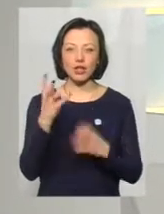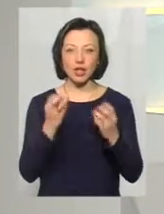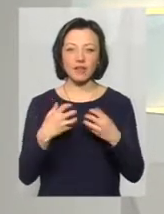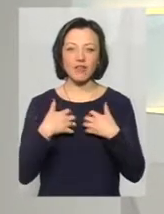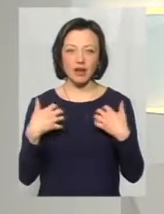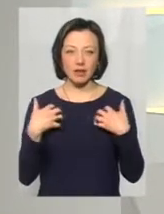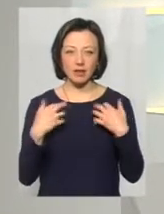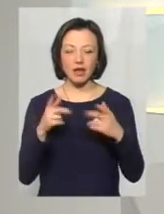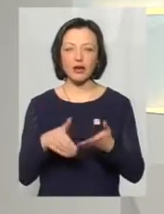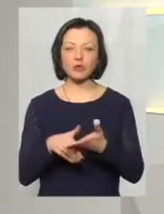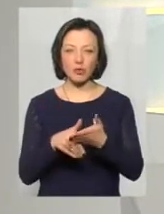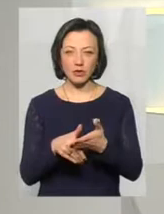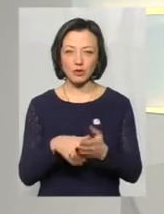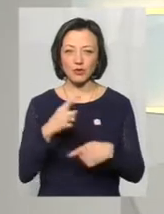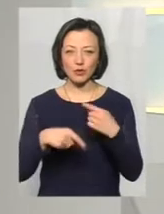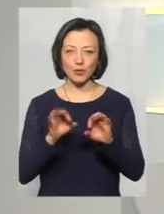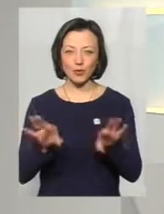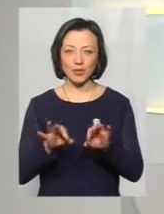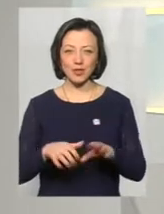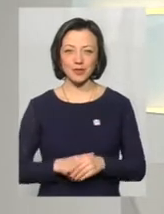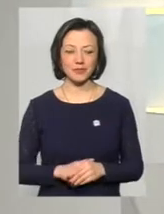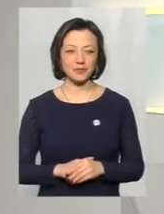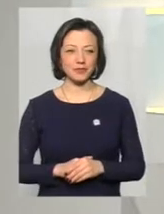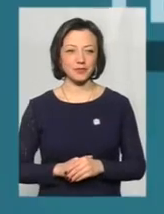тварини, як їм допомогти у наступному сюжеті.